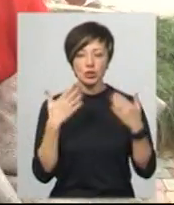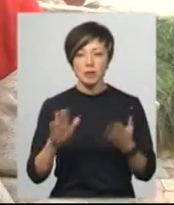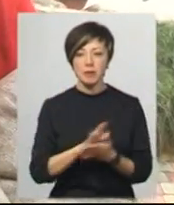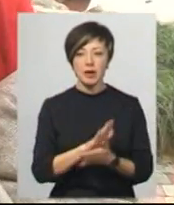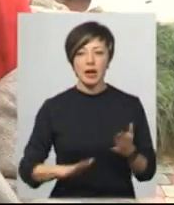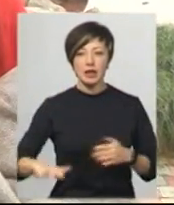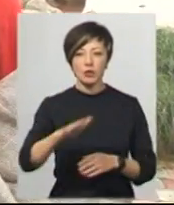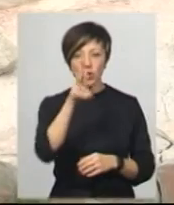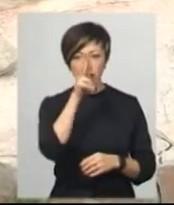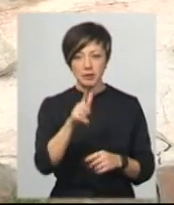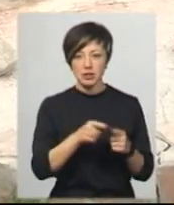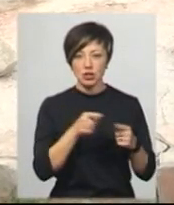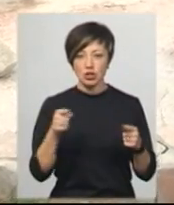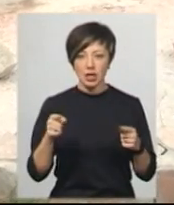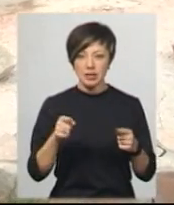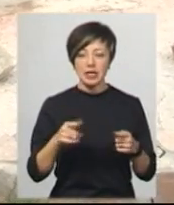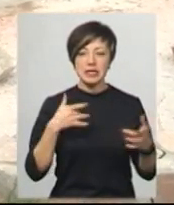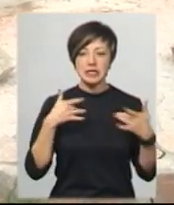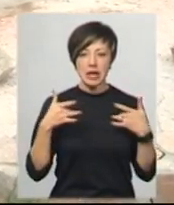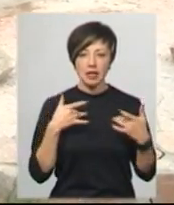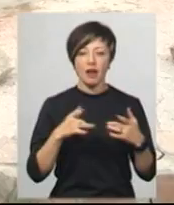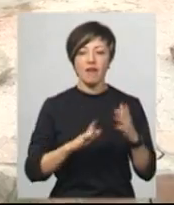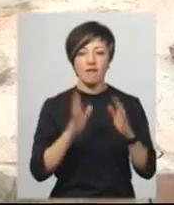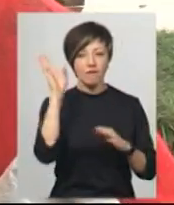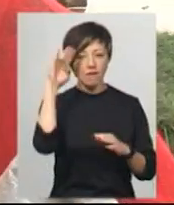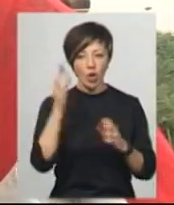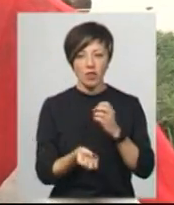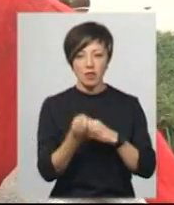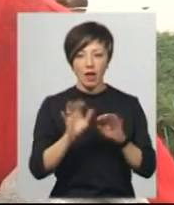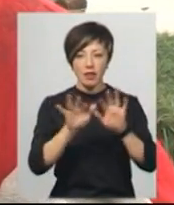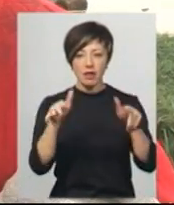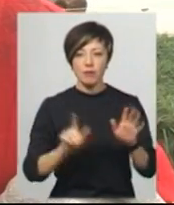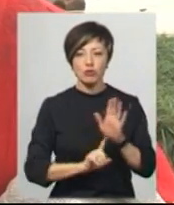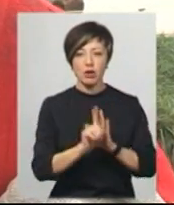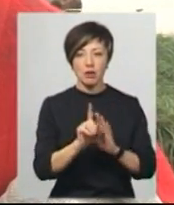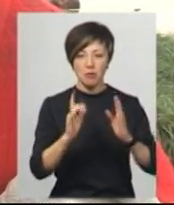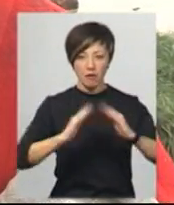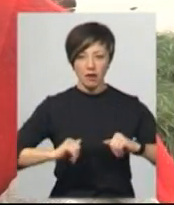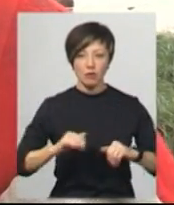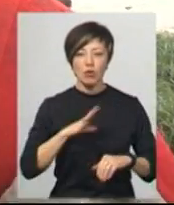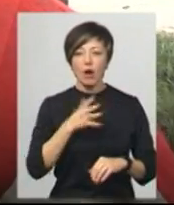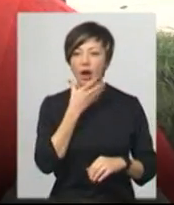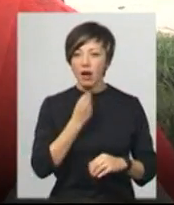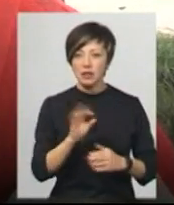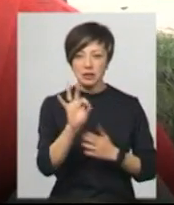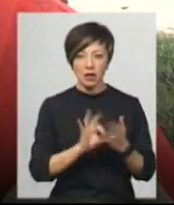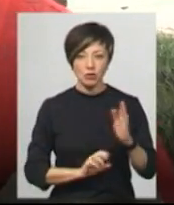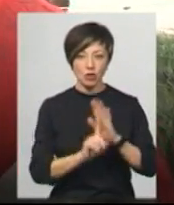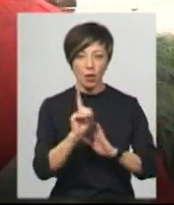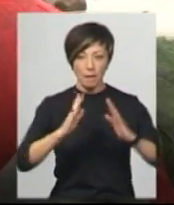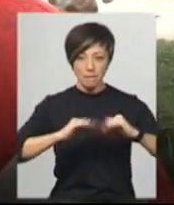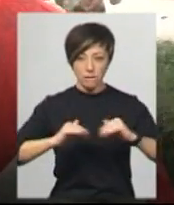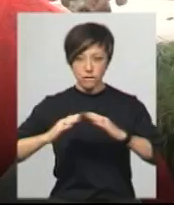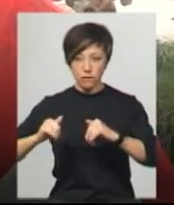територію три місяці. За цей час і сцена, і фонтан почали провалюватися. «Було тут дуже гарно все, і то почало різко все провалюватись.